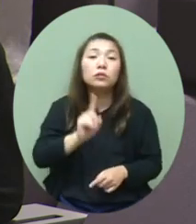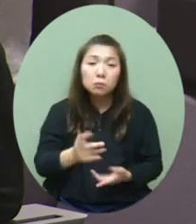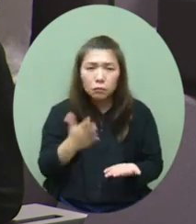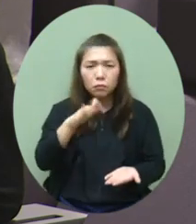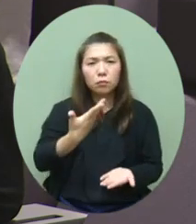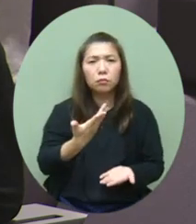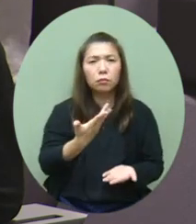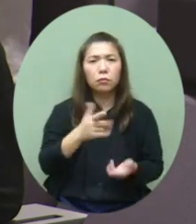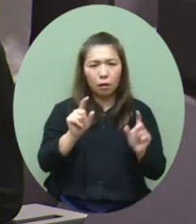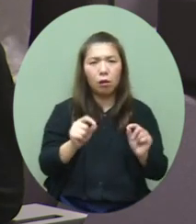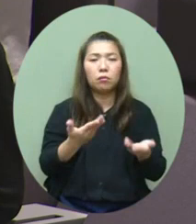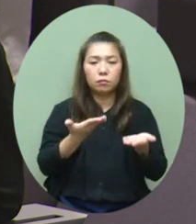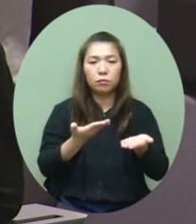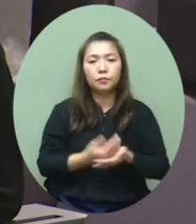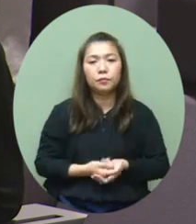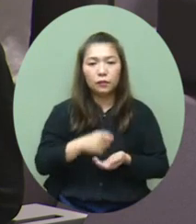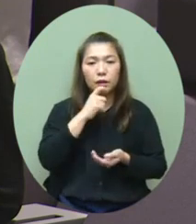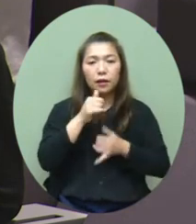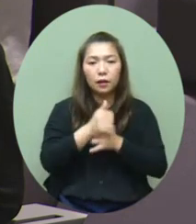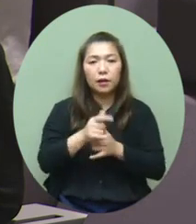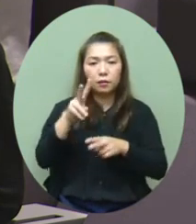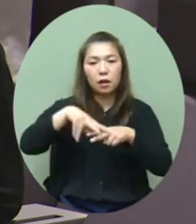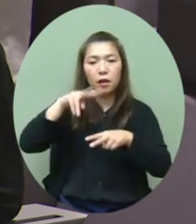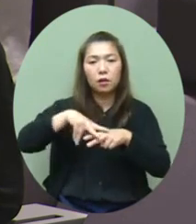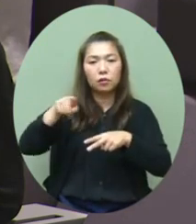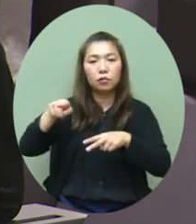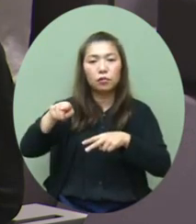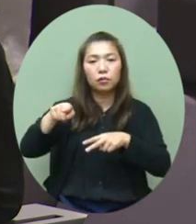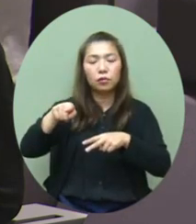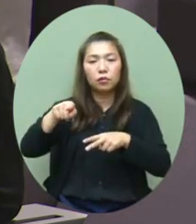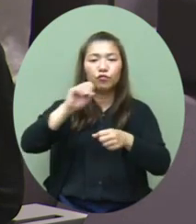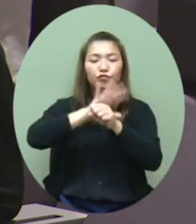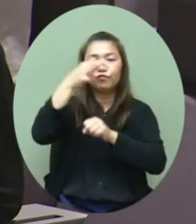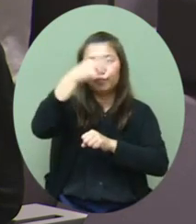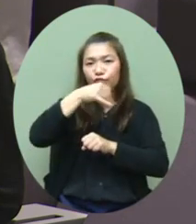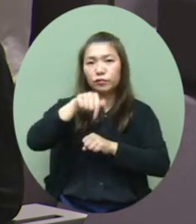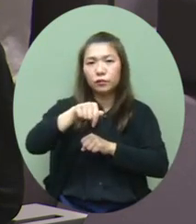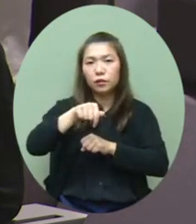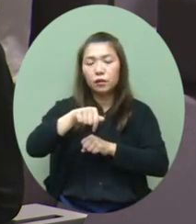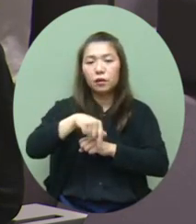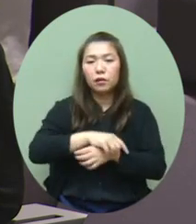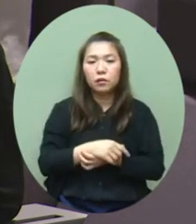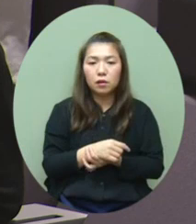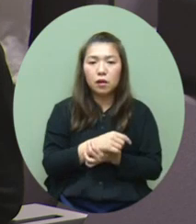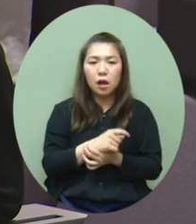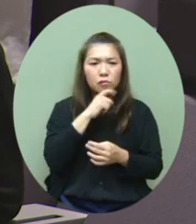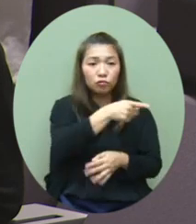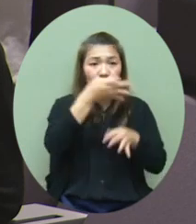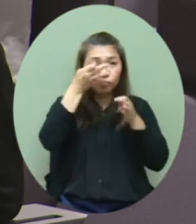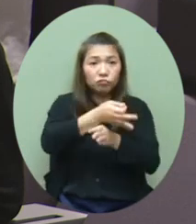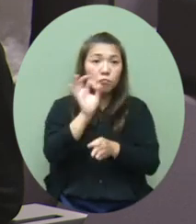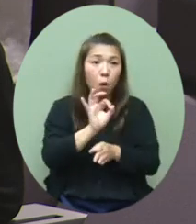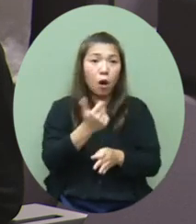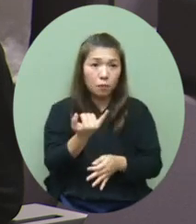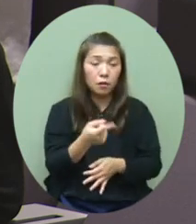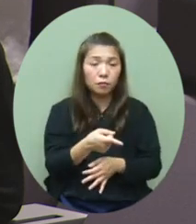想問回昨天有跟進過這個內地製的破液色痛想問一下衛生署其實是否沒有註冊這款藥還有